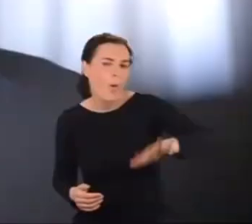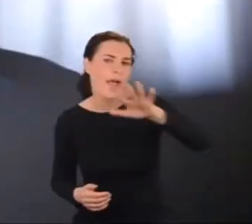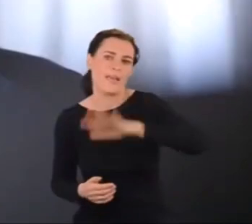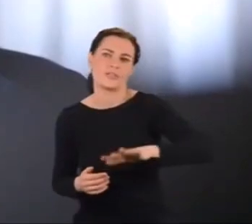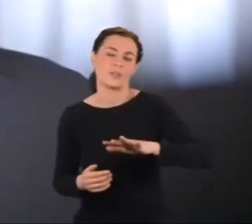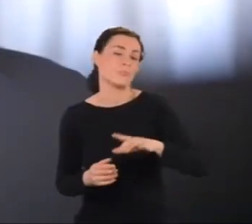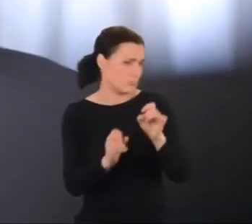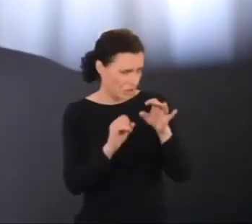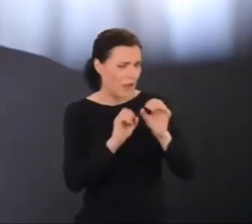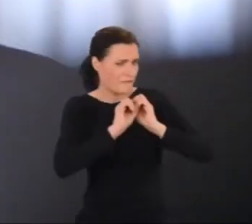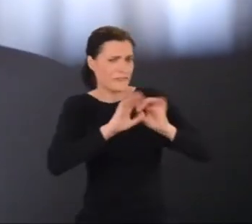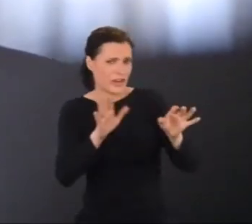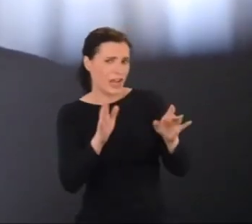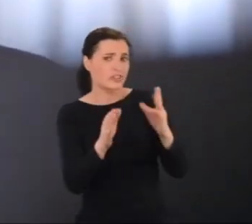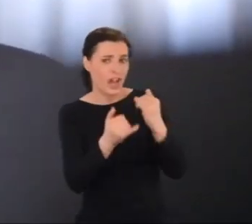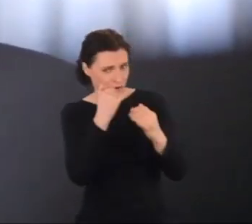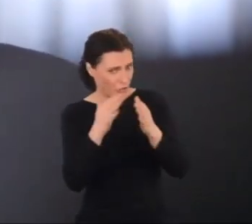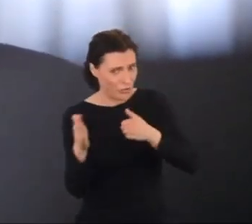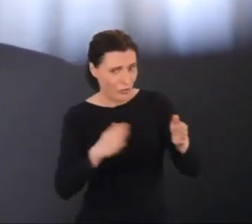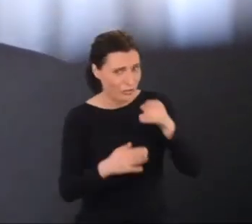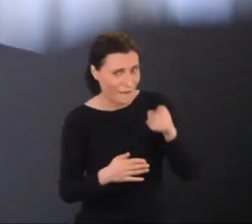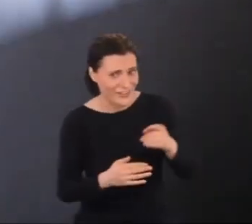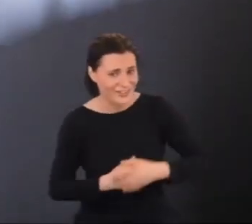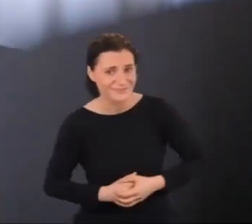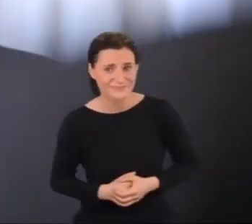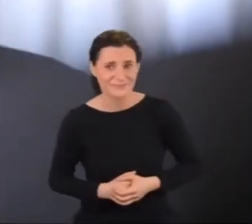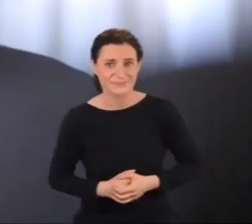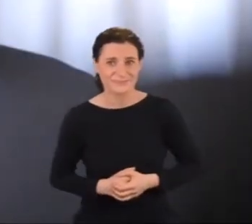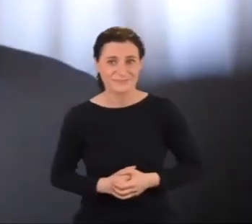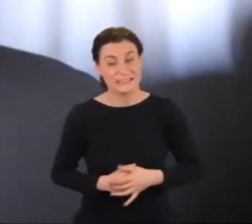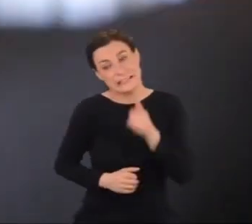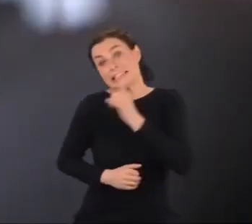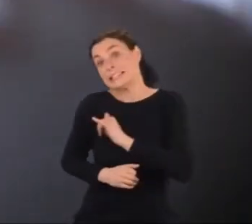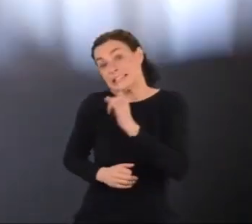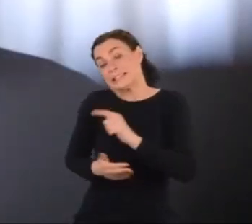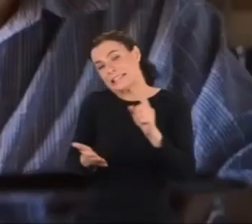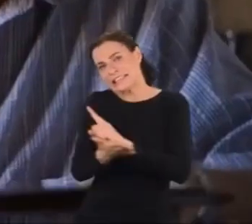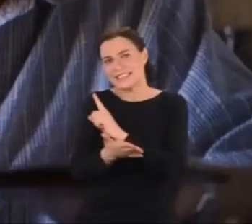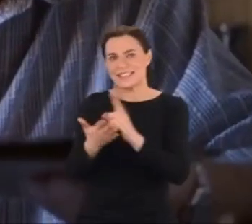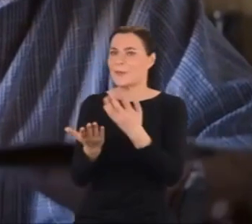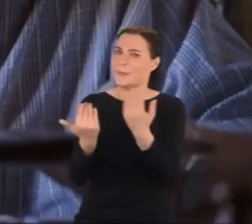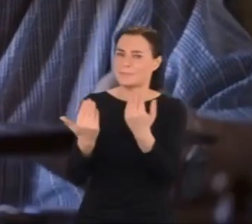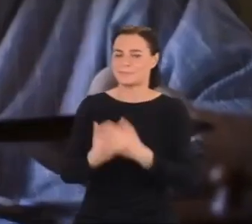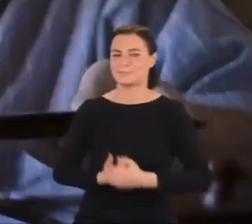Oczywiście, jeśli jest Pan na to gotów. Zaryzykuję.